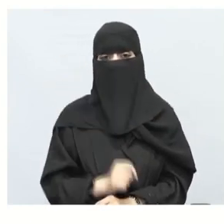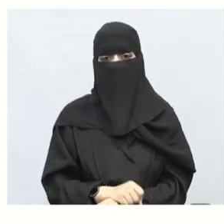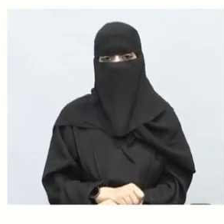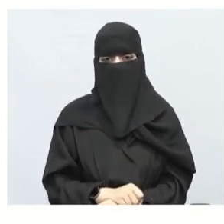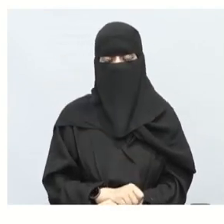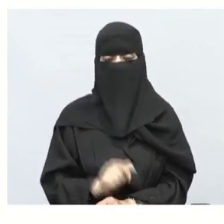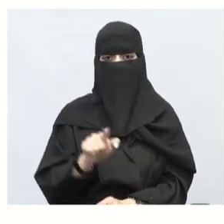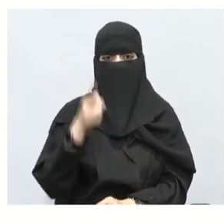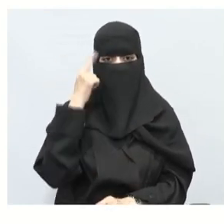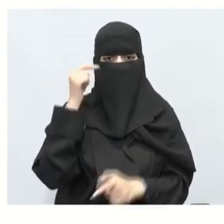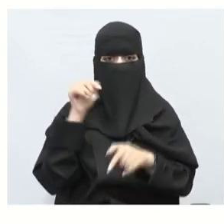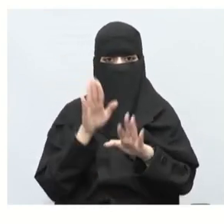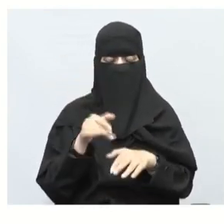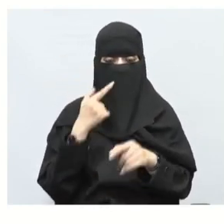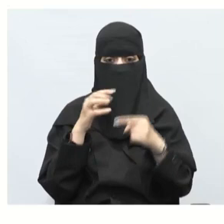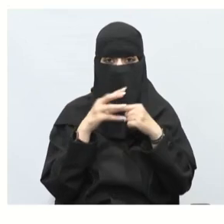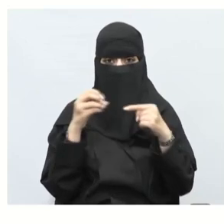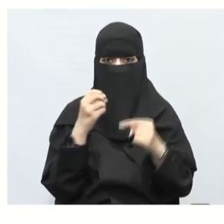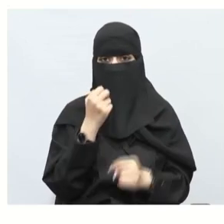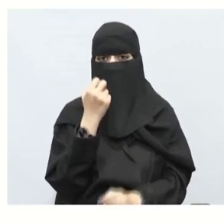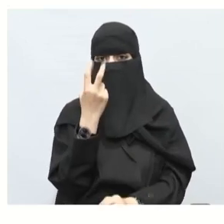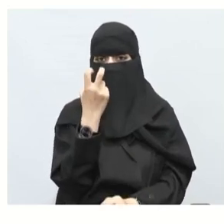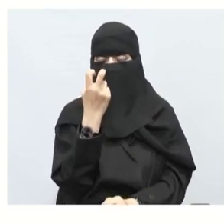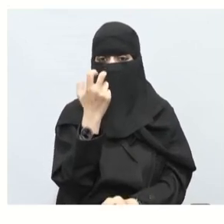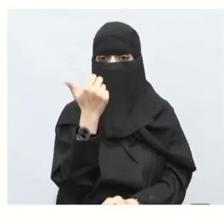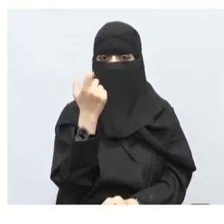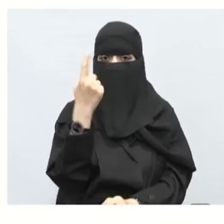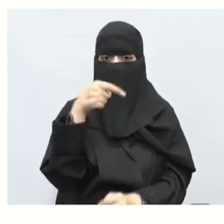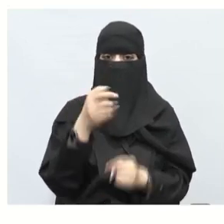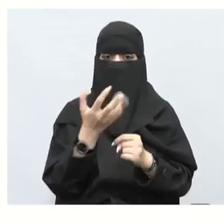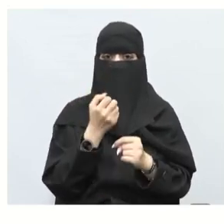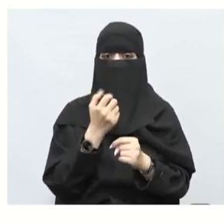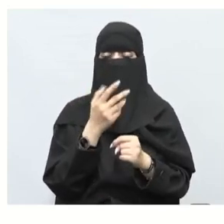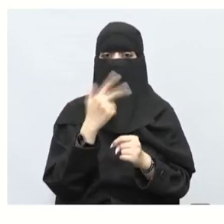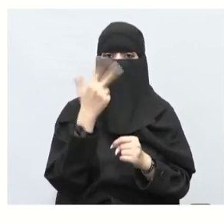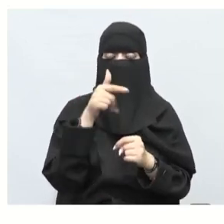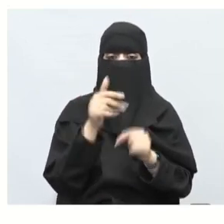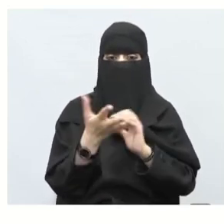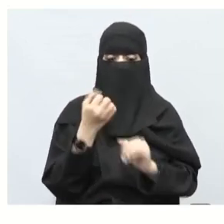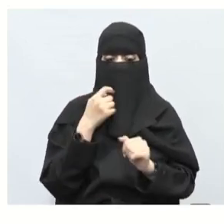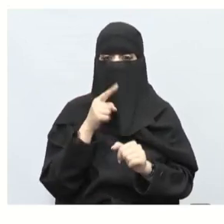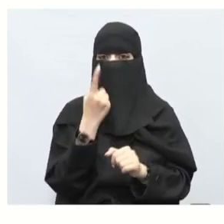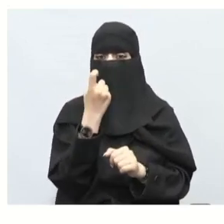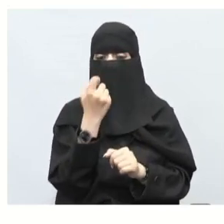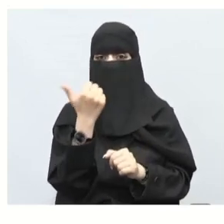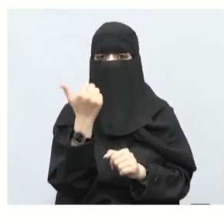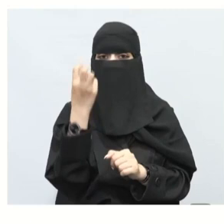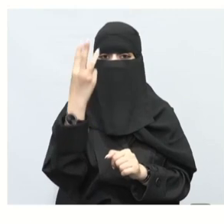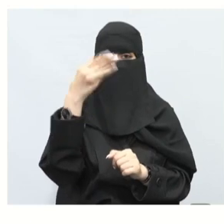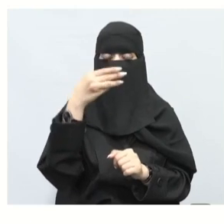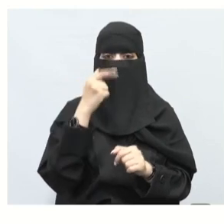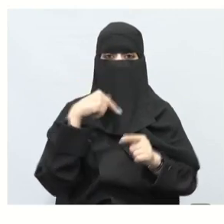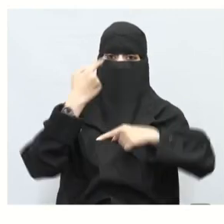عشر فلما أطرح مئتان وستة عشر منها ثمنون يبقى الجواب مئة وستة وثلاثون طيب أروح